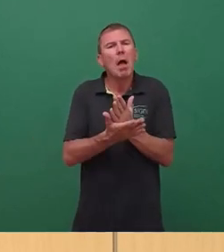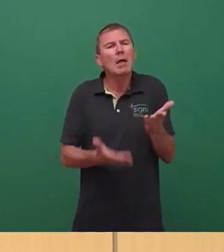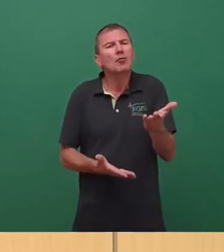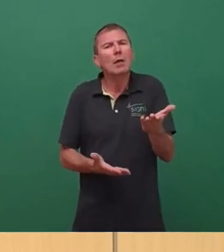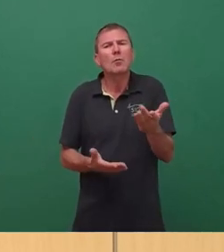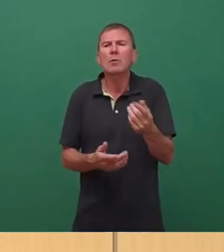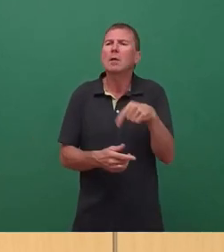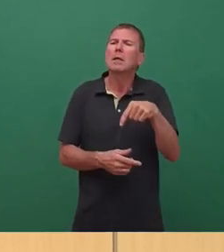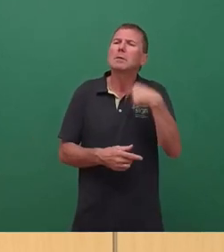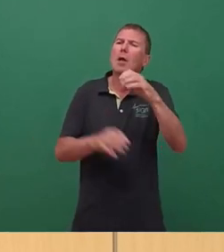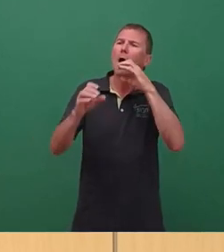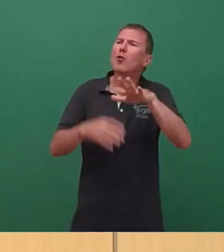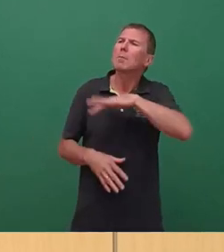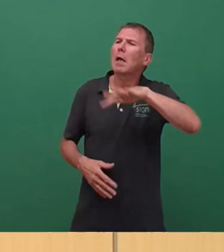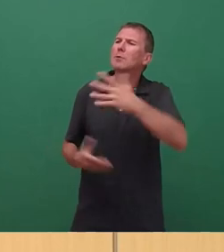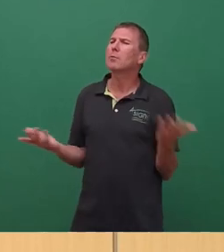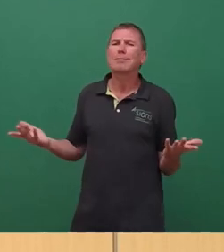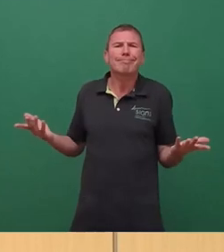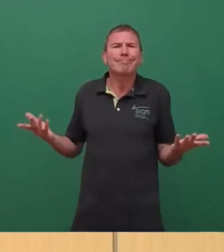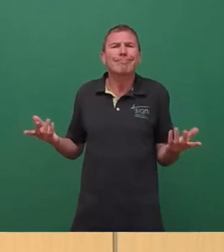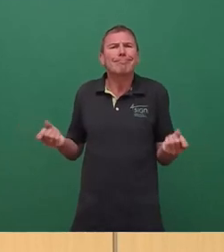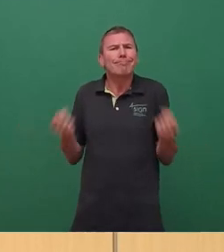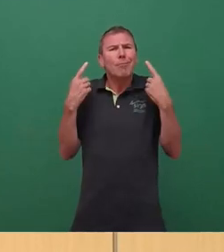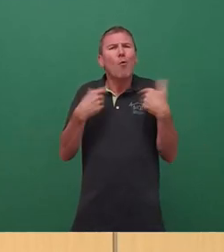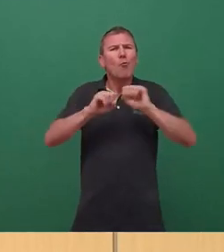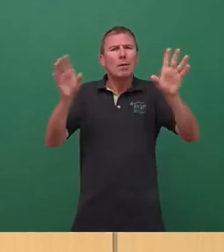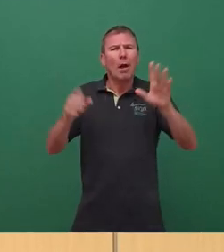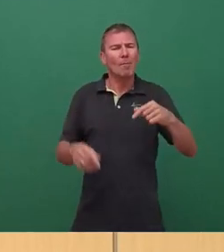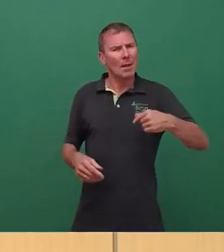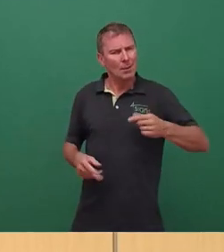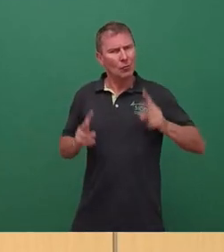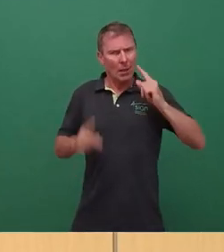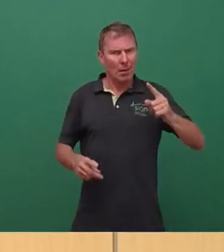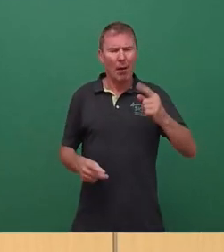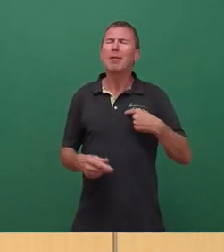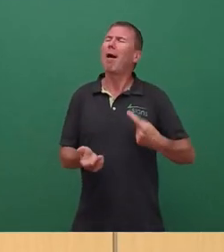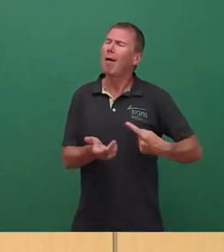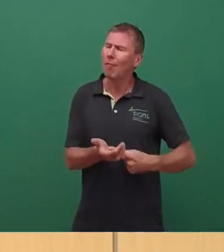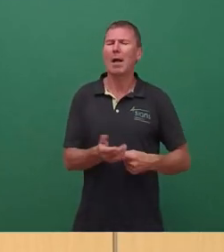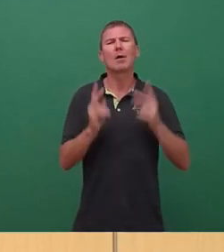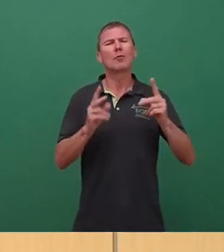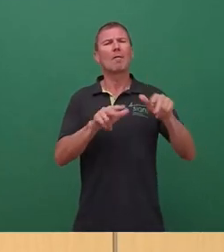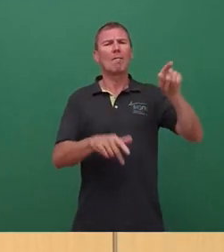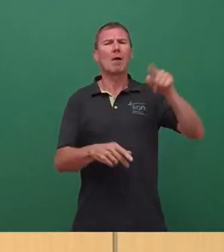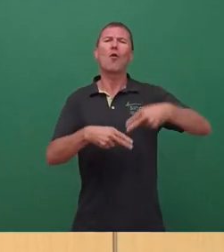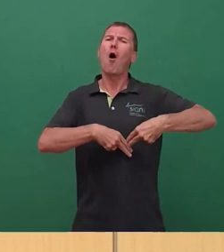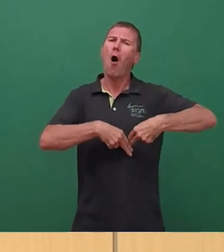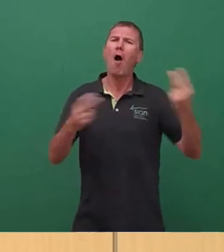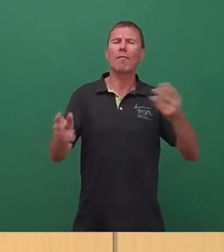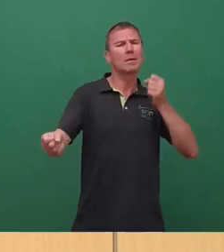bisherige Kommunikation gänzlich ungeklärt. Als Stadtrat erwarte ich, die Verwaltung künftig offen und transparent gegenüber dem Stadtrat agiert.